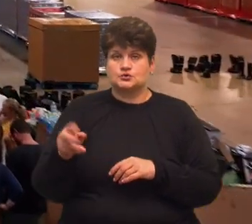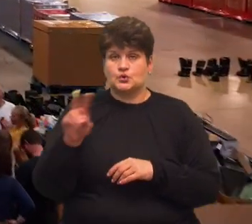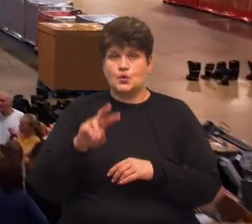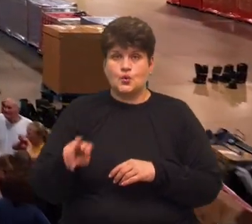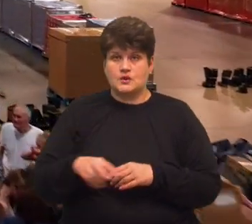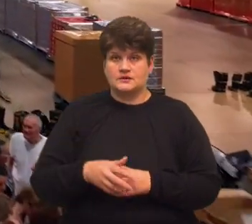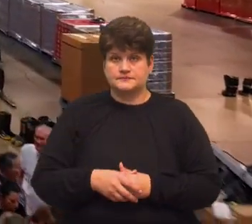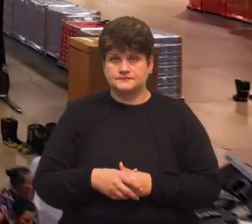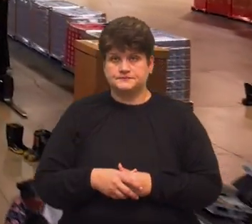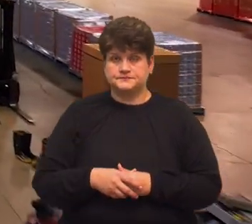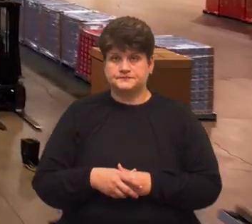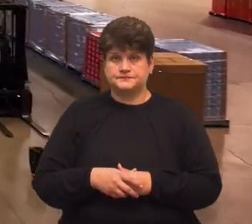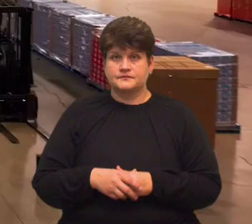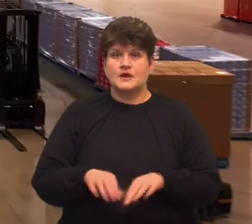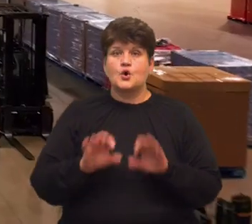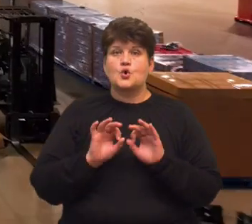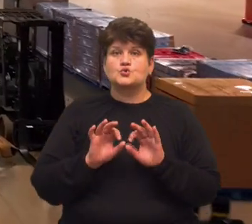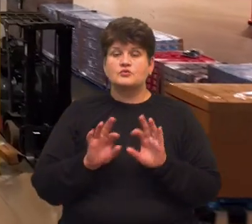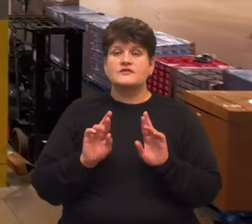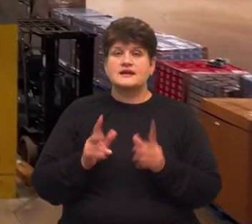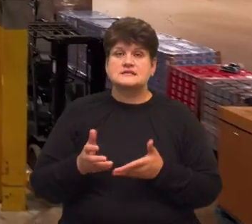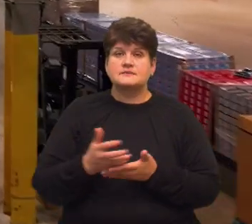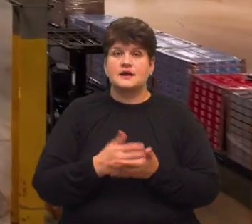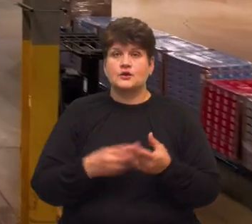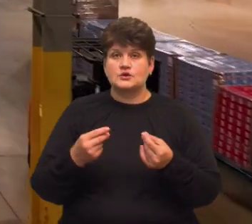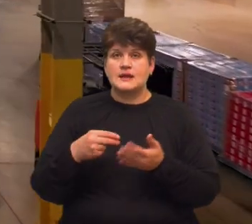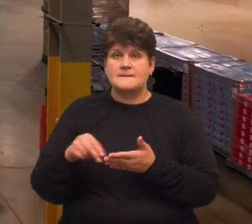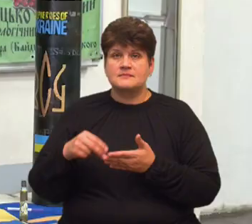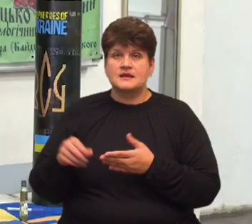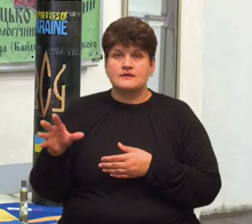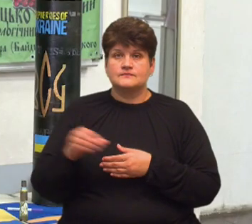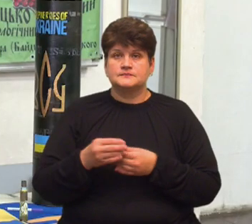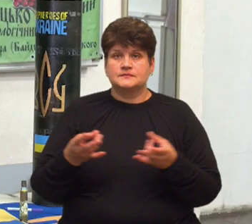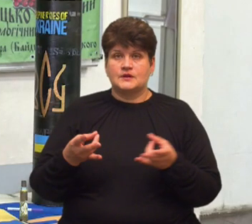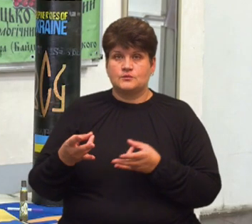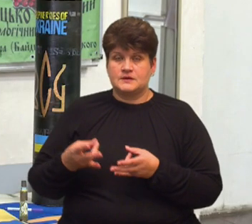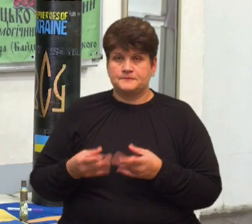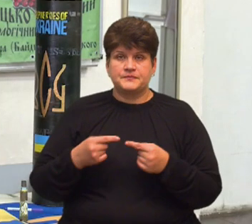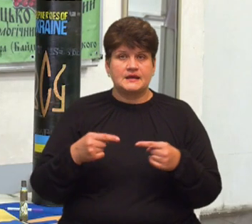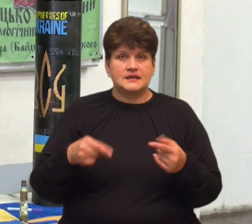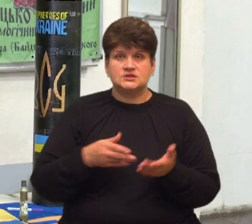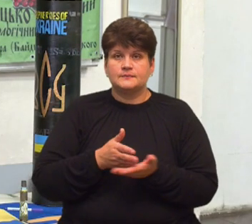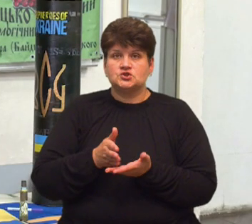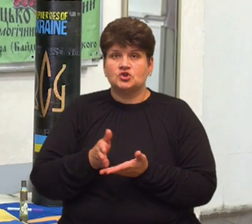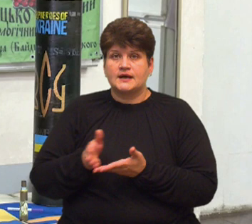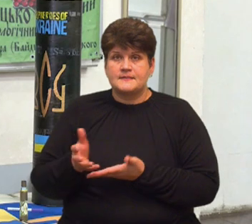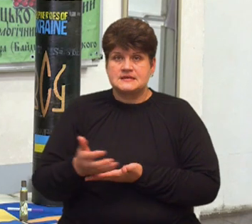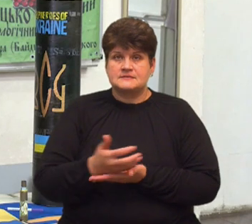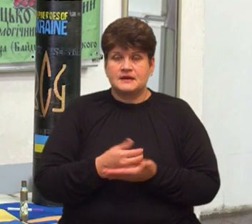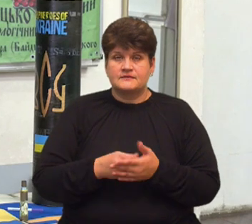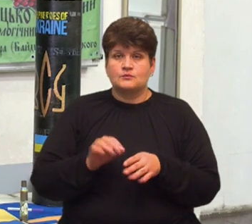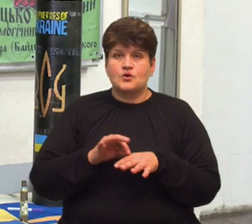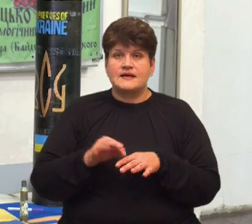Заболотовський. Розповів, як збирають гроші на придбання необхідного. Різними шляхами збираються. Це від проведення